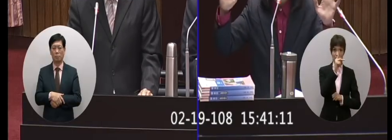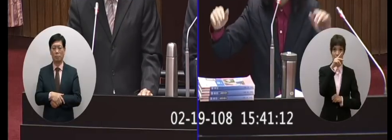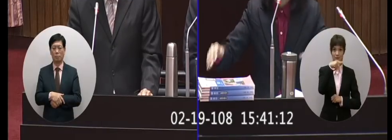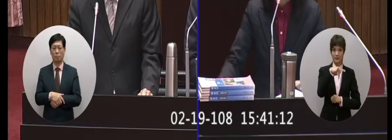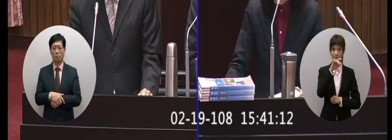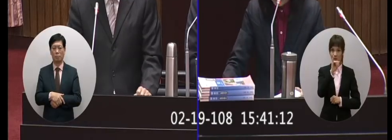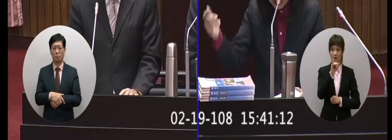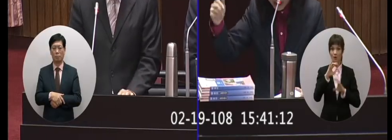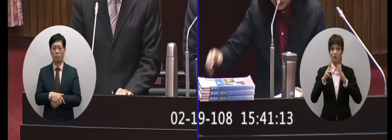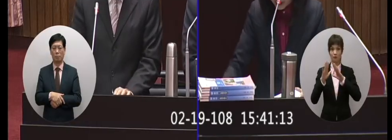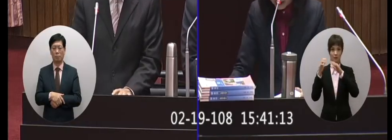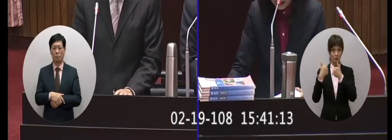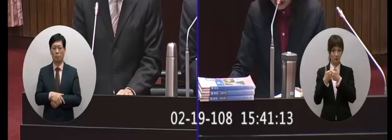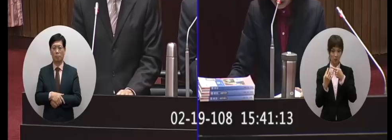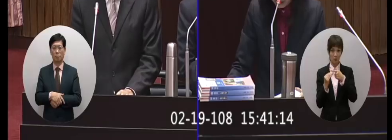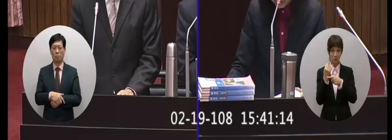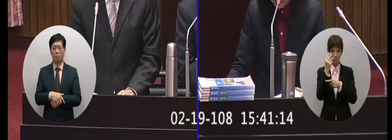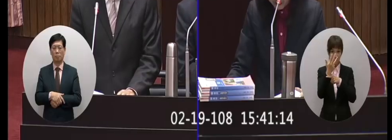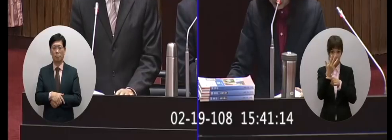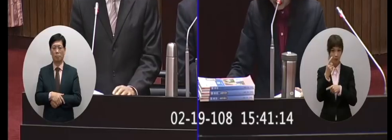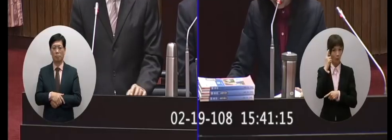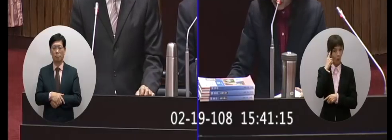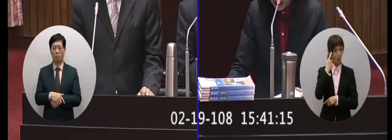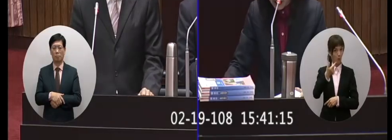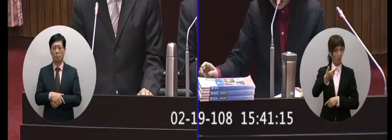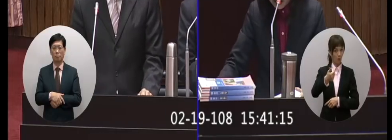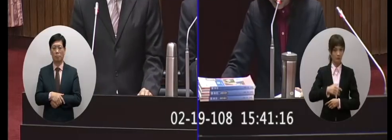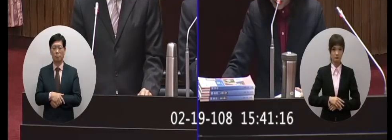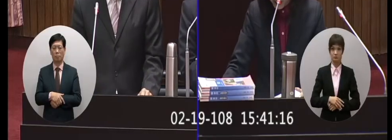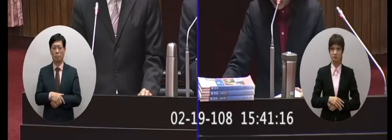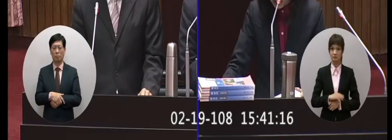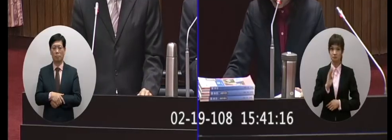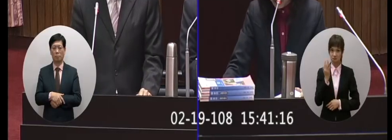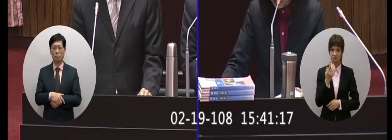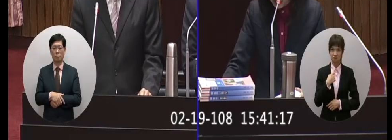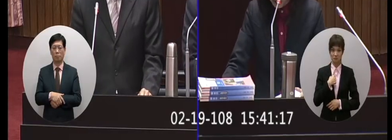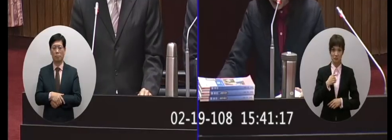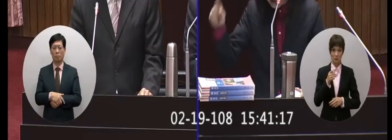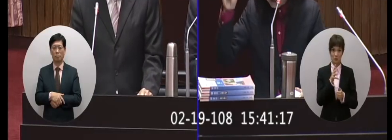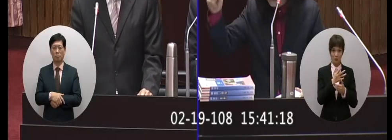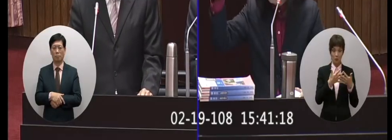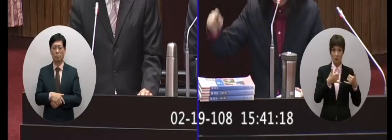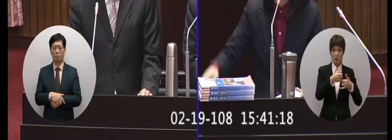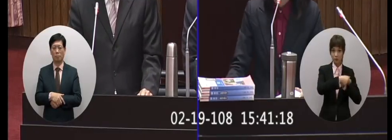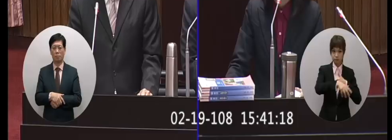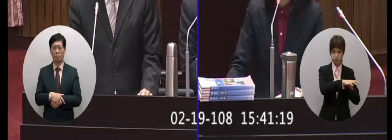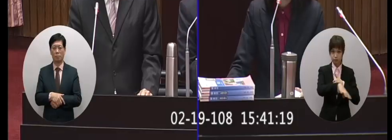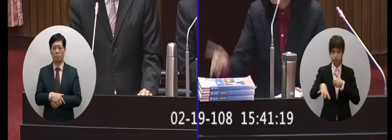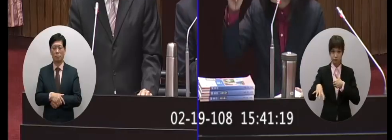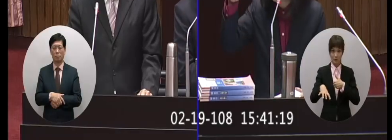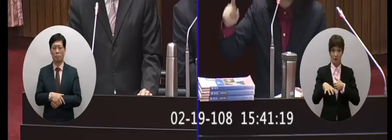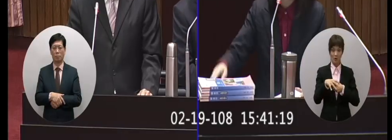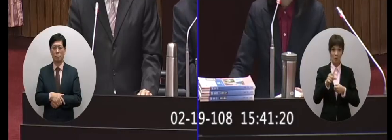好多我再問一個問題 叫政府服務雙語化各部會官網全面雙語化今年一年